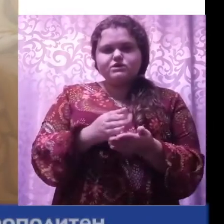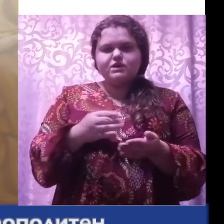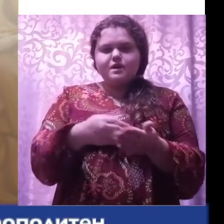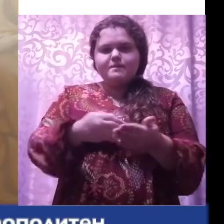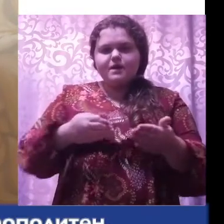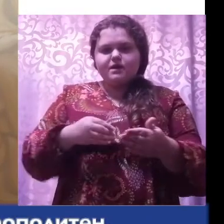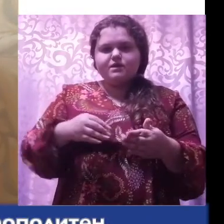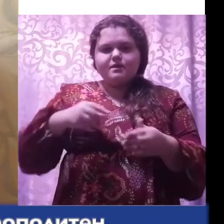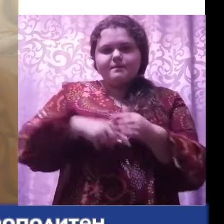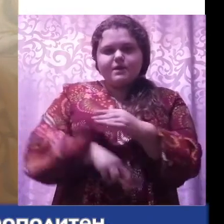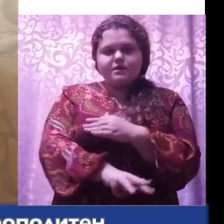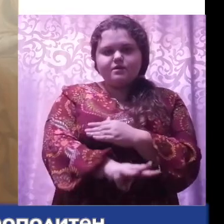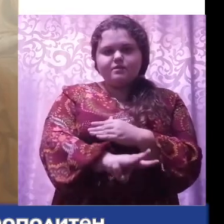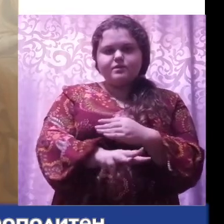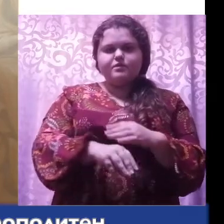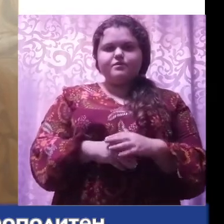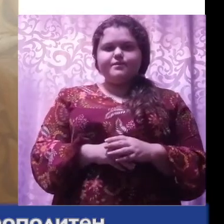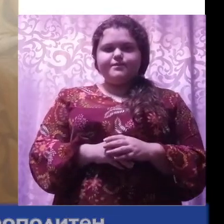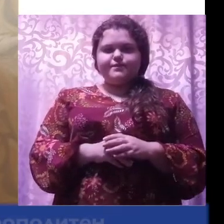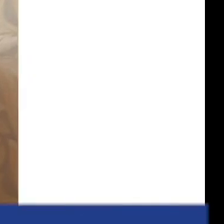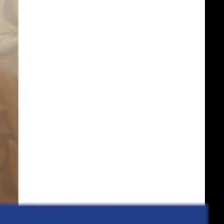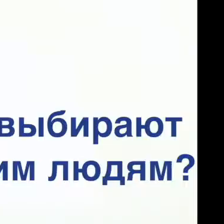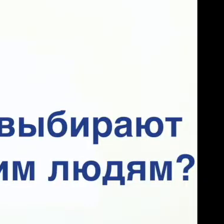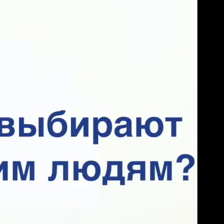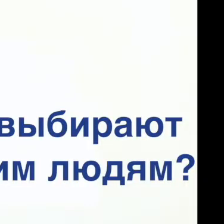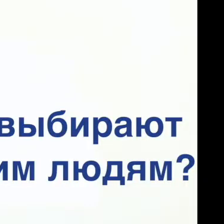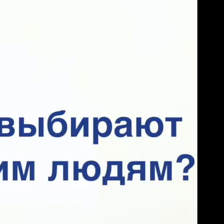переходами или спусками в метрополитет.